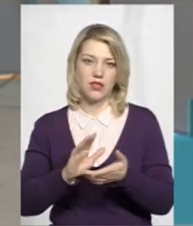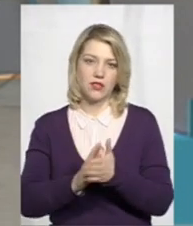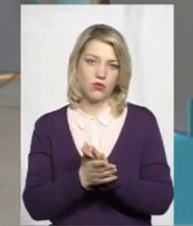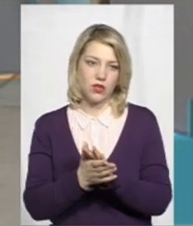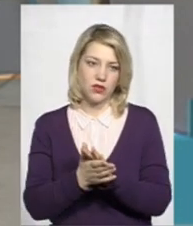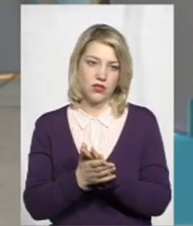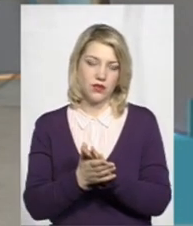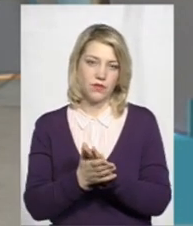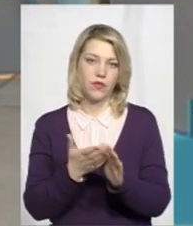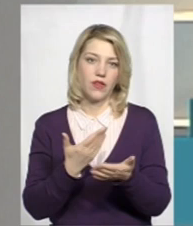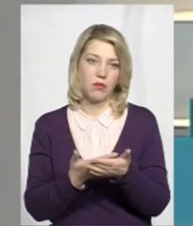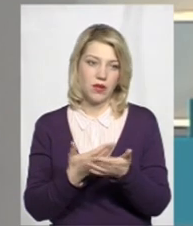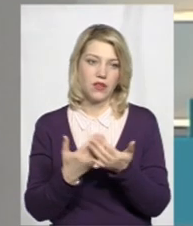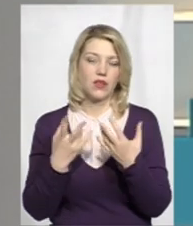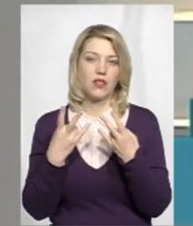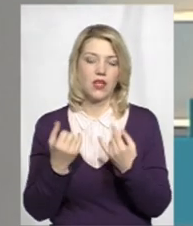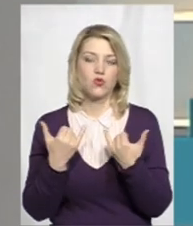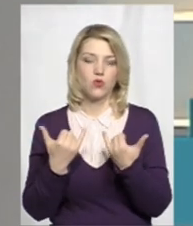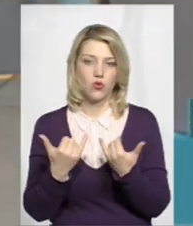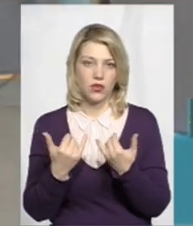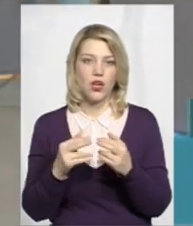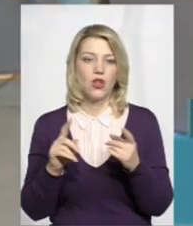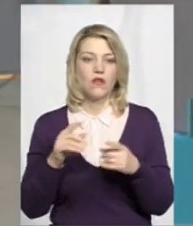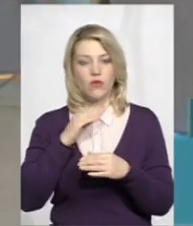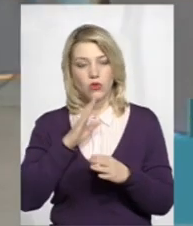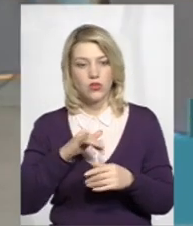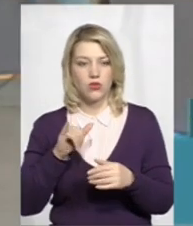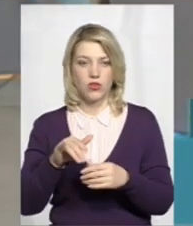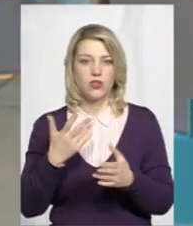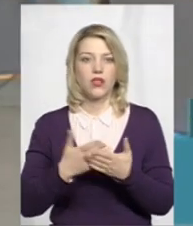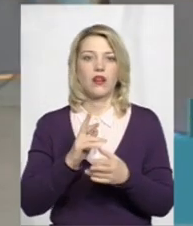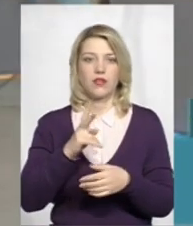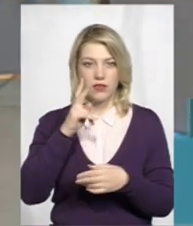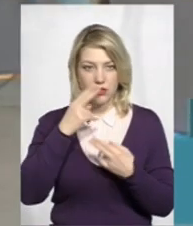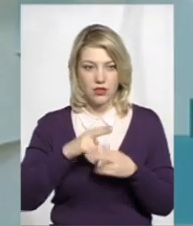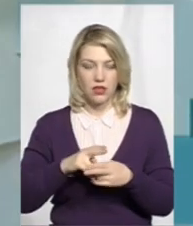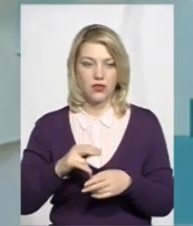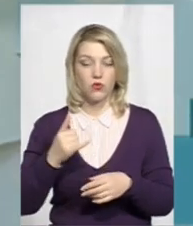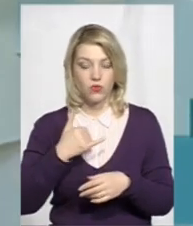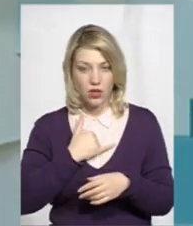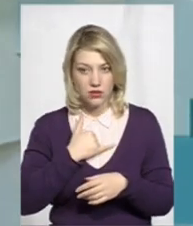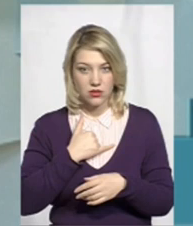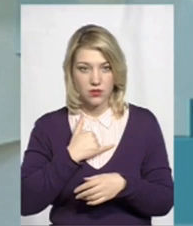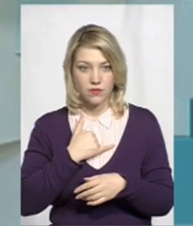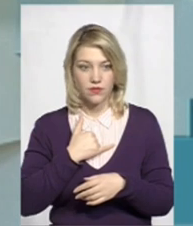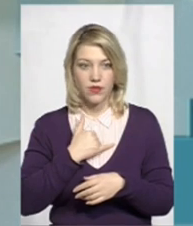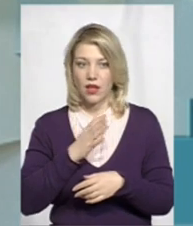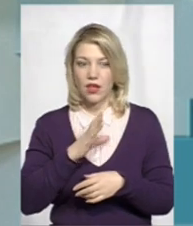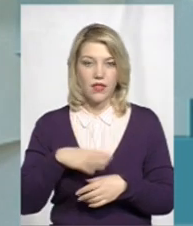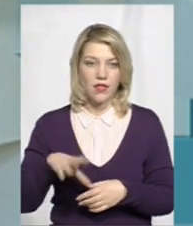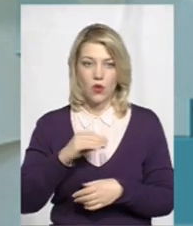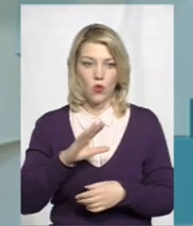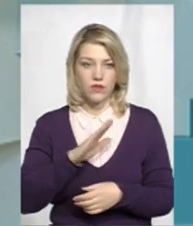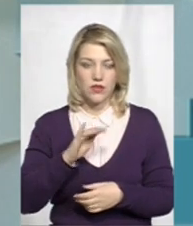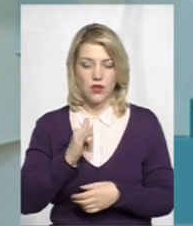Ну, от на сьогодні, скажімо, вдосталь у них. Що зі штатом, з технікою? В нас, скажімо так, не у всіх